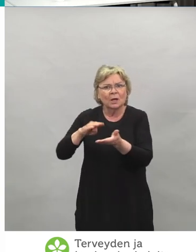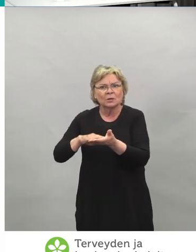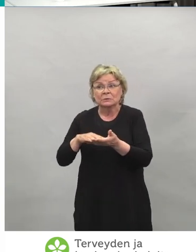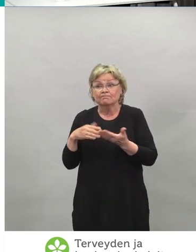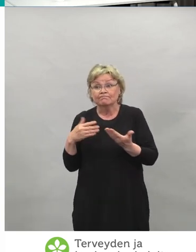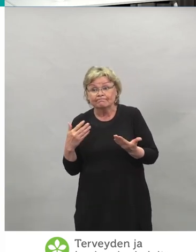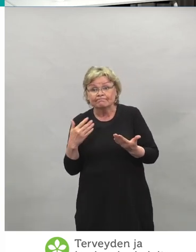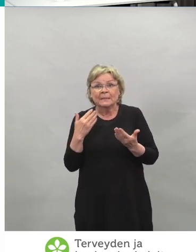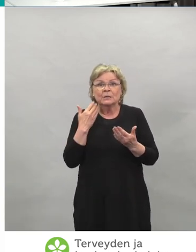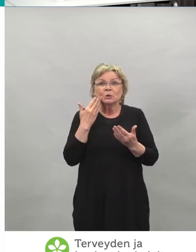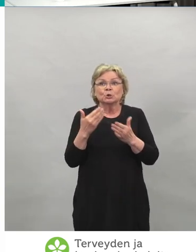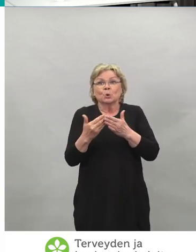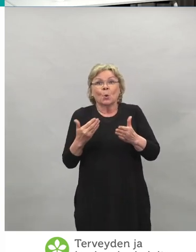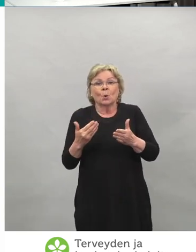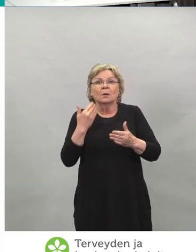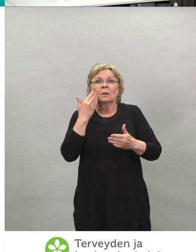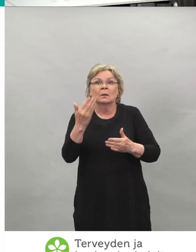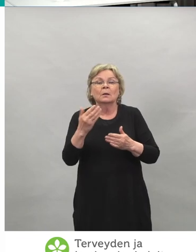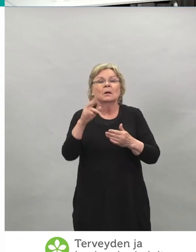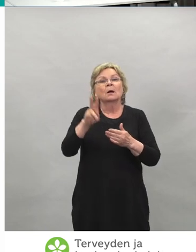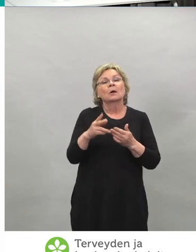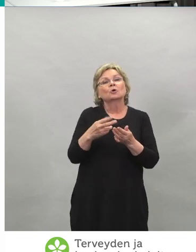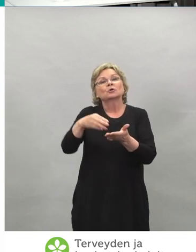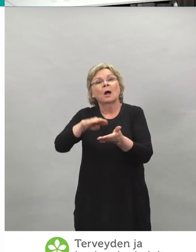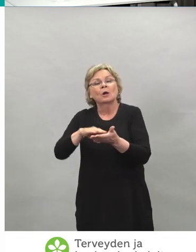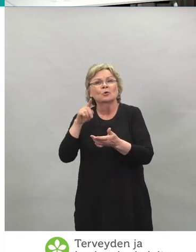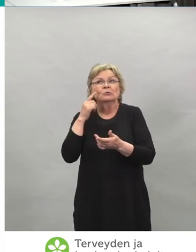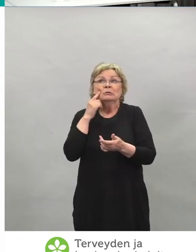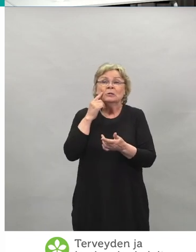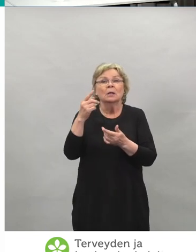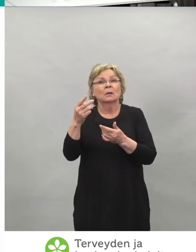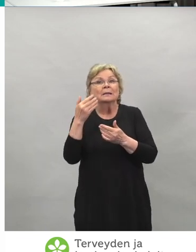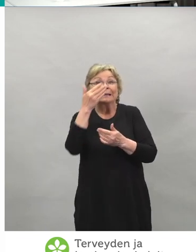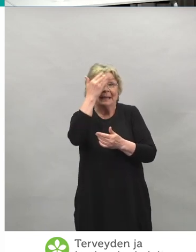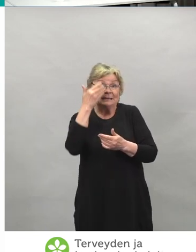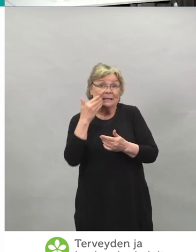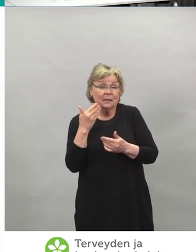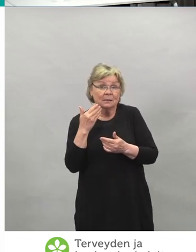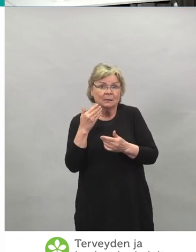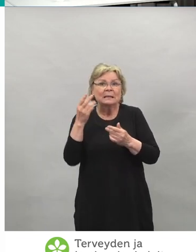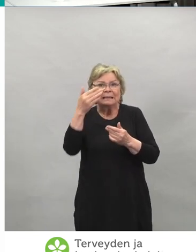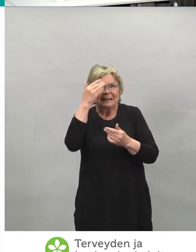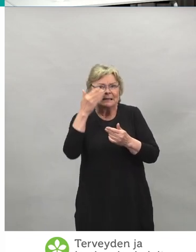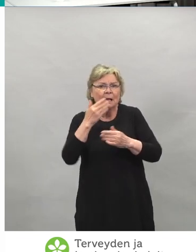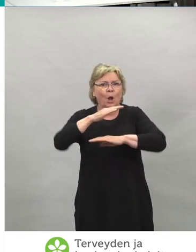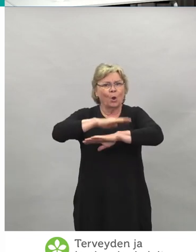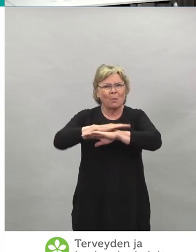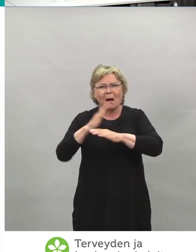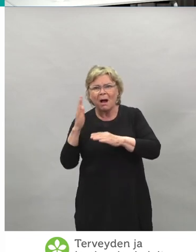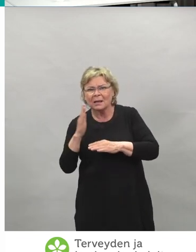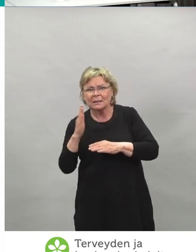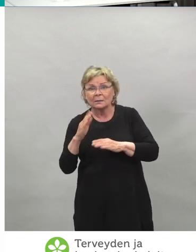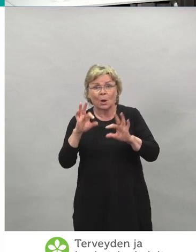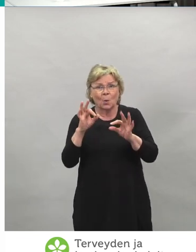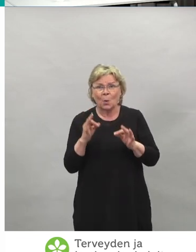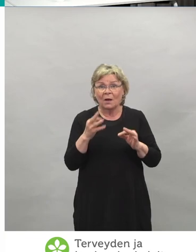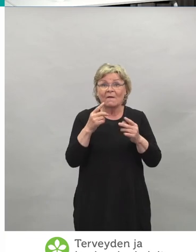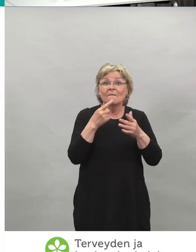kakkosannoksen aika sitten kesällä ja kesälomalle, ollaan mökillä. Niin valitettavasti tällä hetkellä